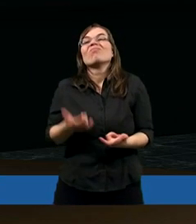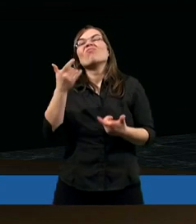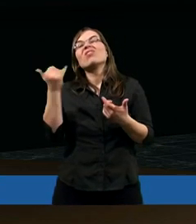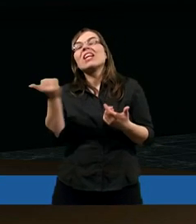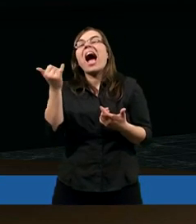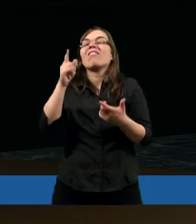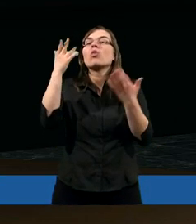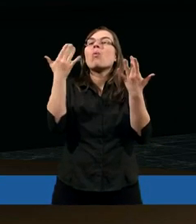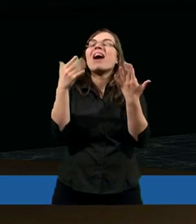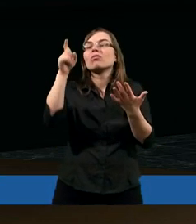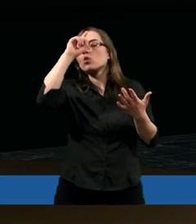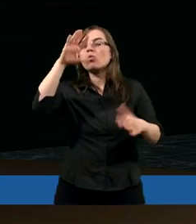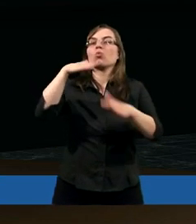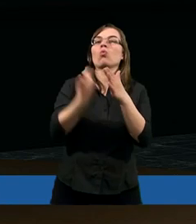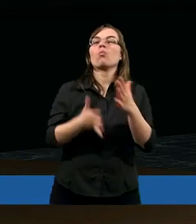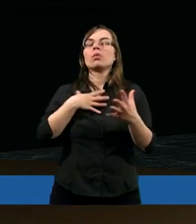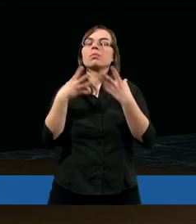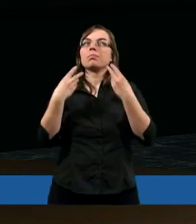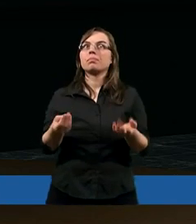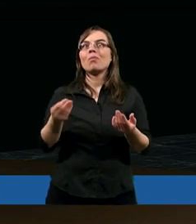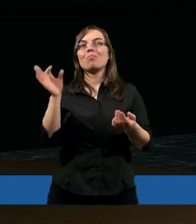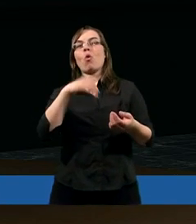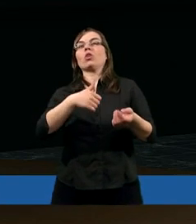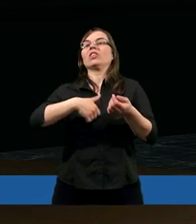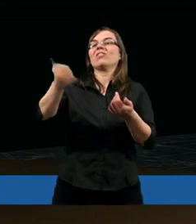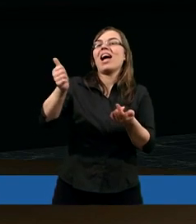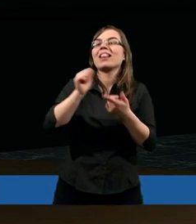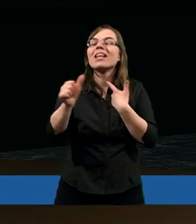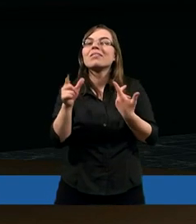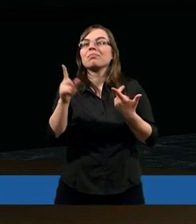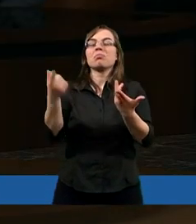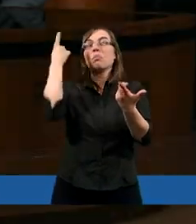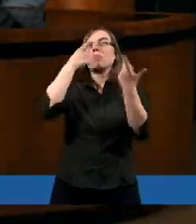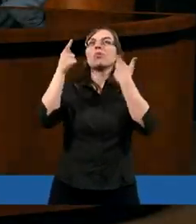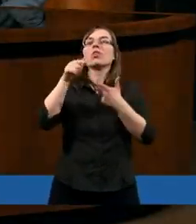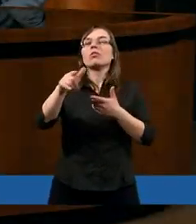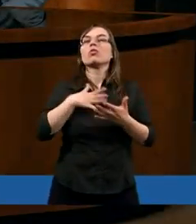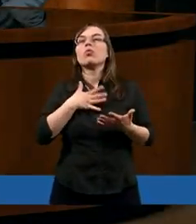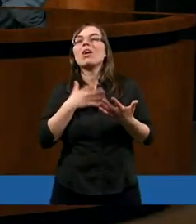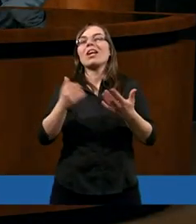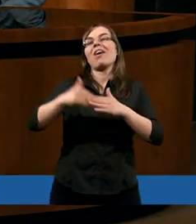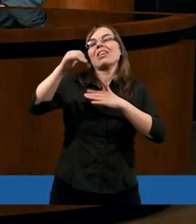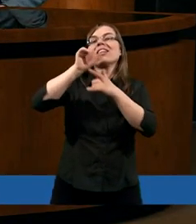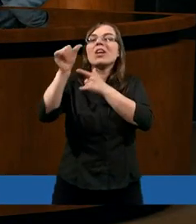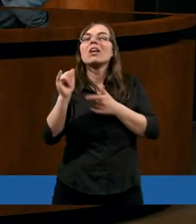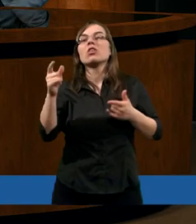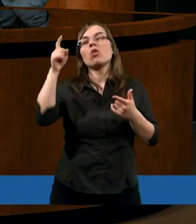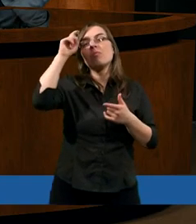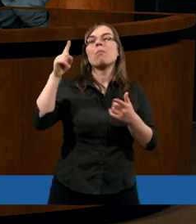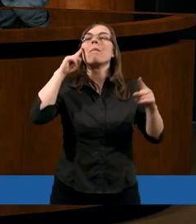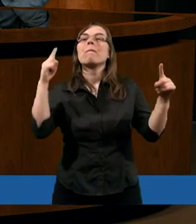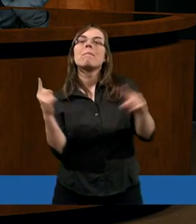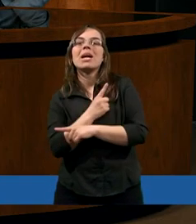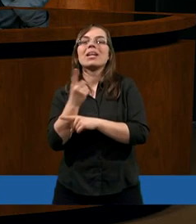człowiekowi się zgubić i pomyśleć, no rzeczywiście jestem świetny. Myślę, że problem rodzi się wtedy, kiedy człowiek myli